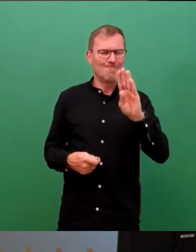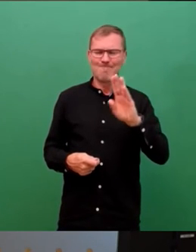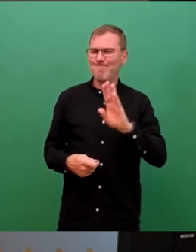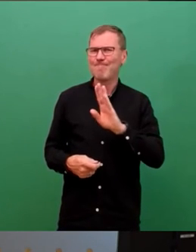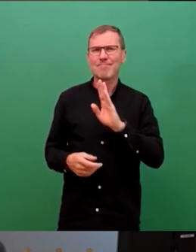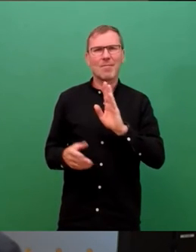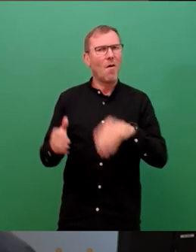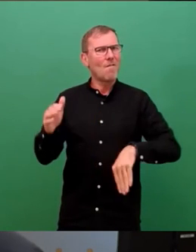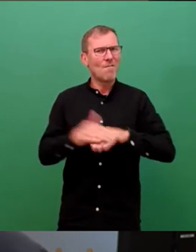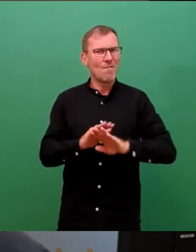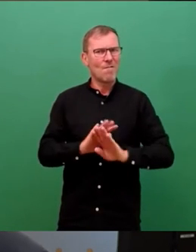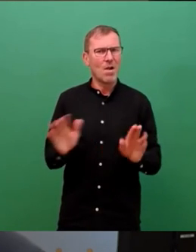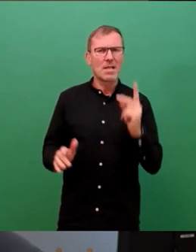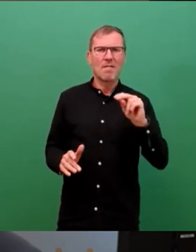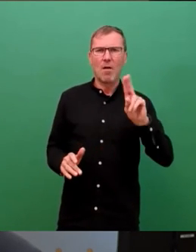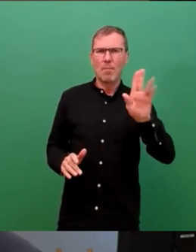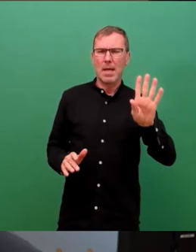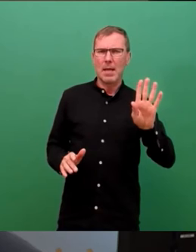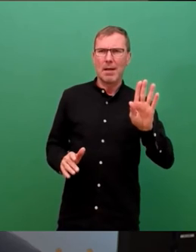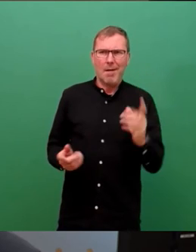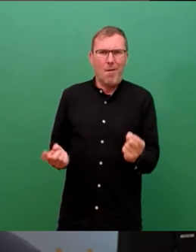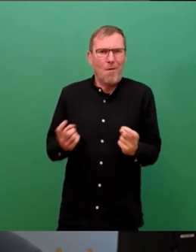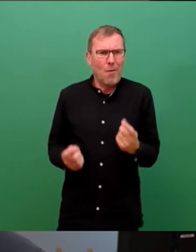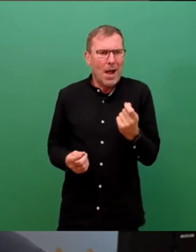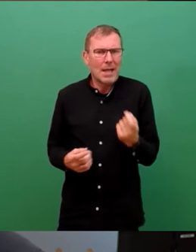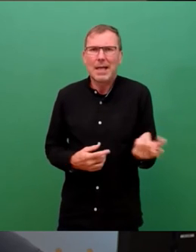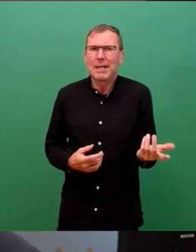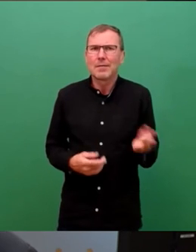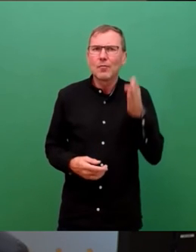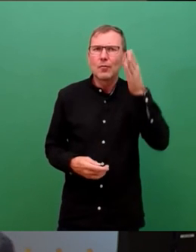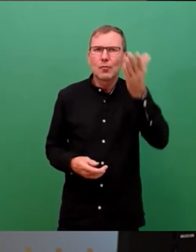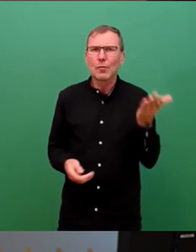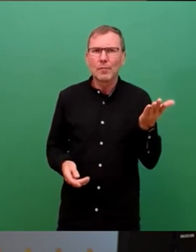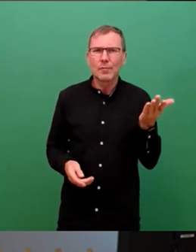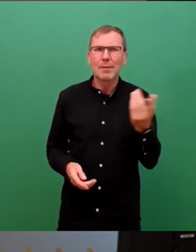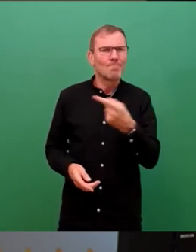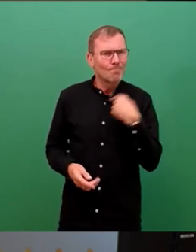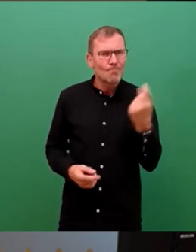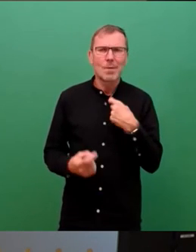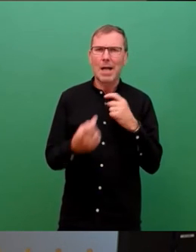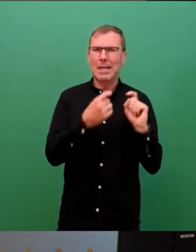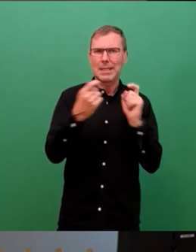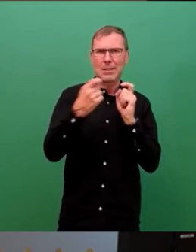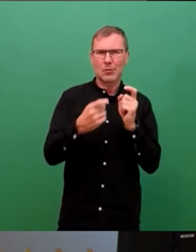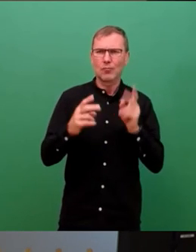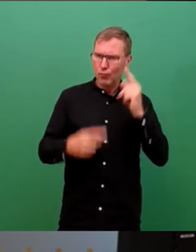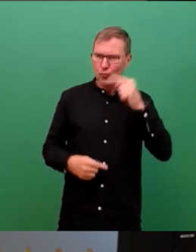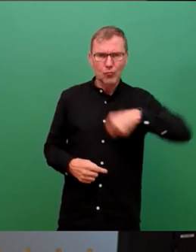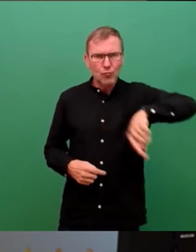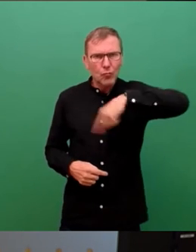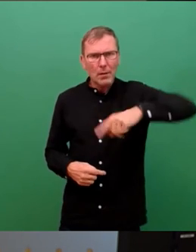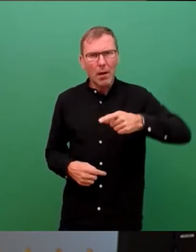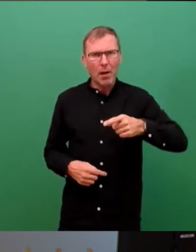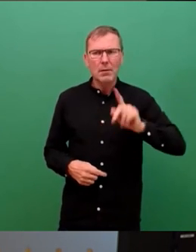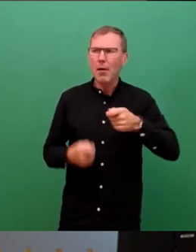Und so stellt sich die Frage, woher soll das Geld kommen? Darüber müssen wir sprechen, nicht nur im Stadtrat, sondern auch